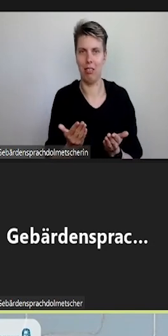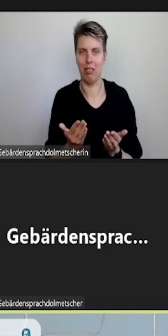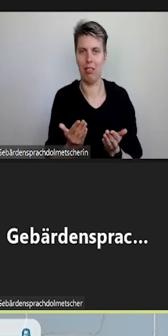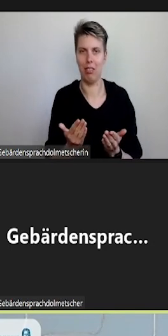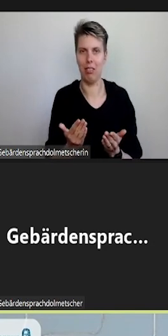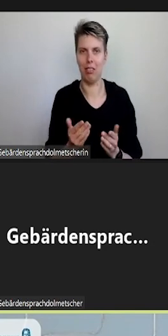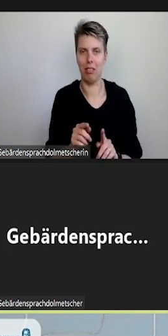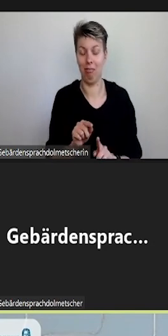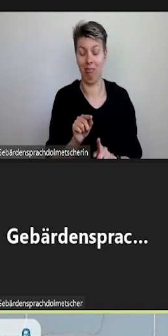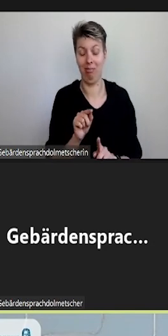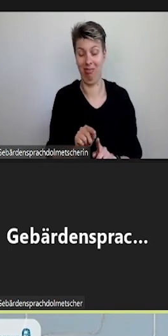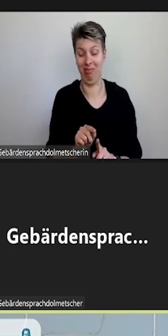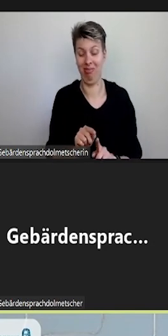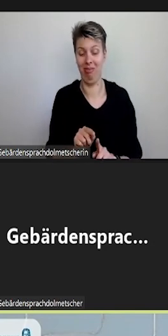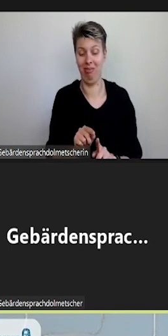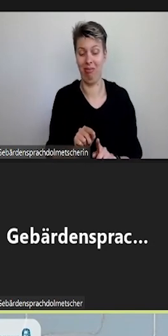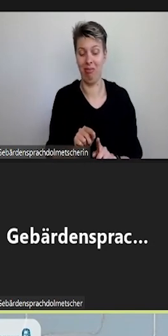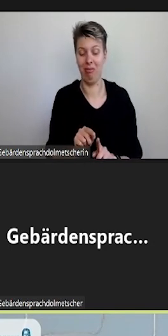darum,